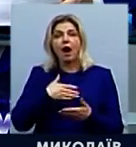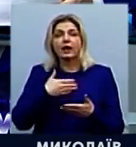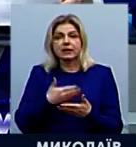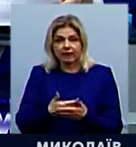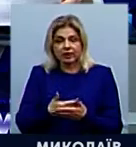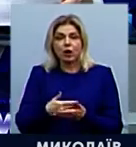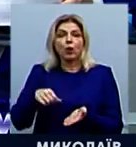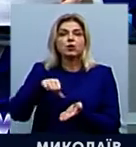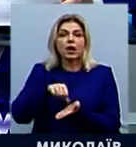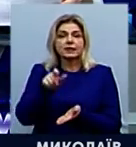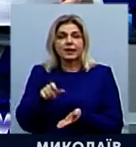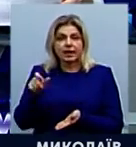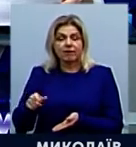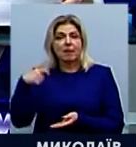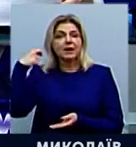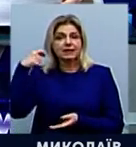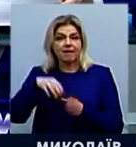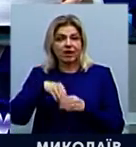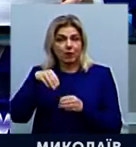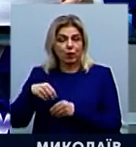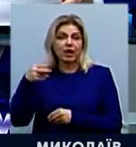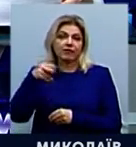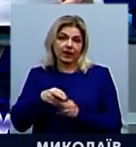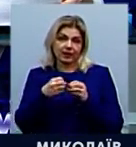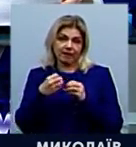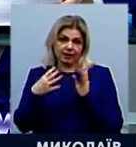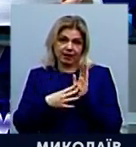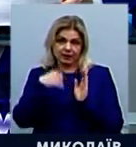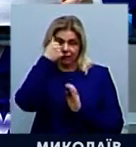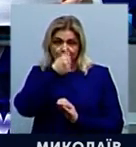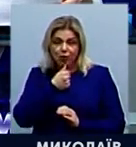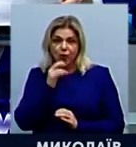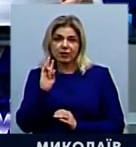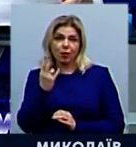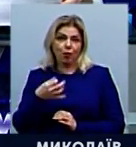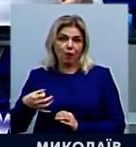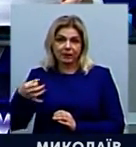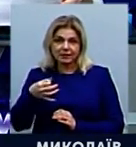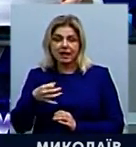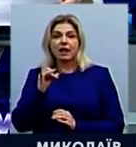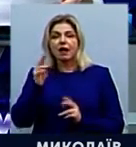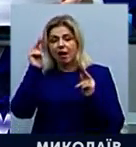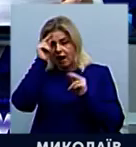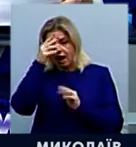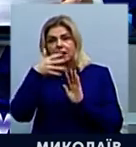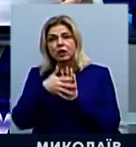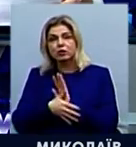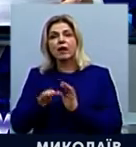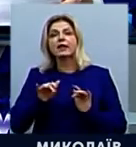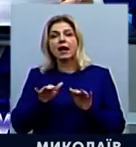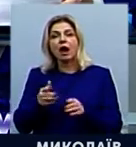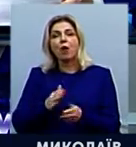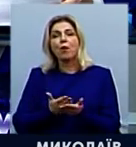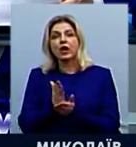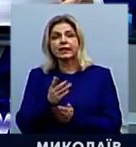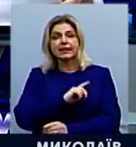потенційних учасників президентських виборів 2019 року в Миколаївській області. Аналізували діяльність політичних сил